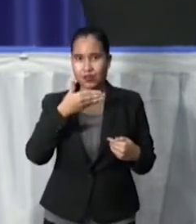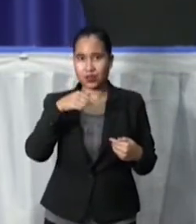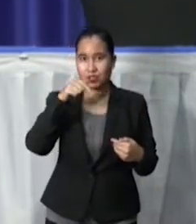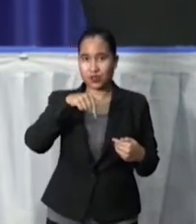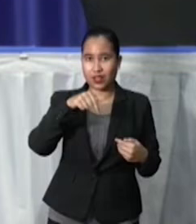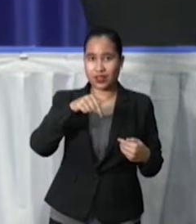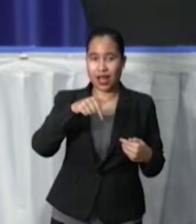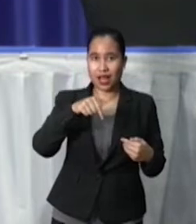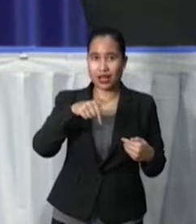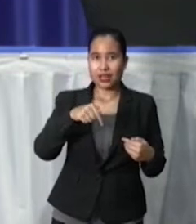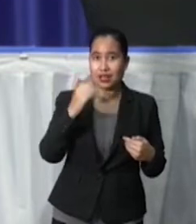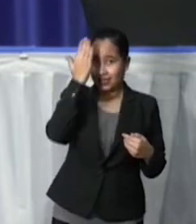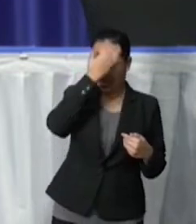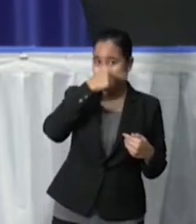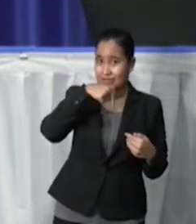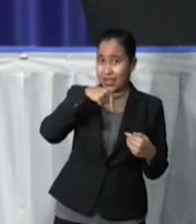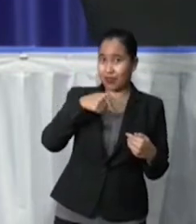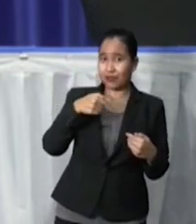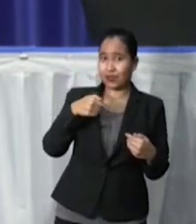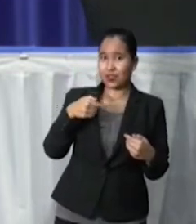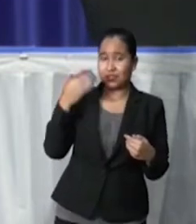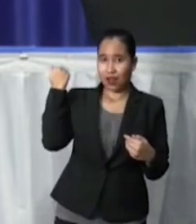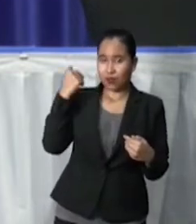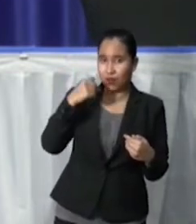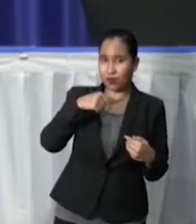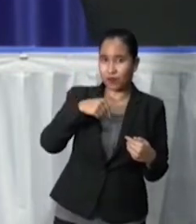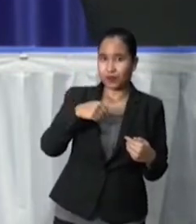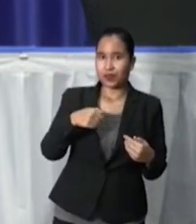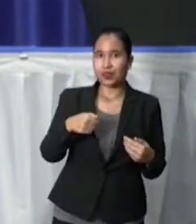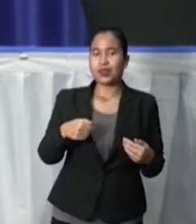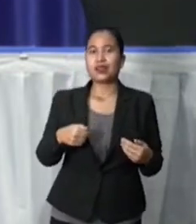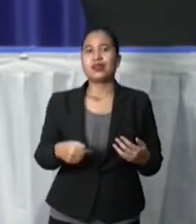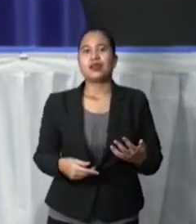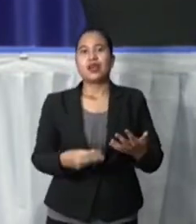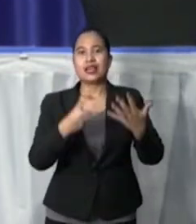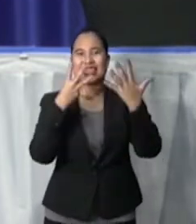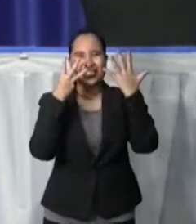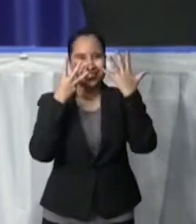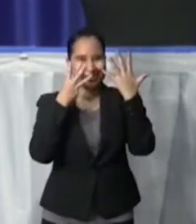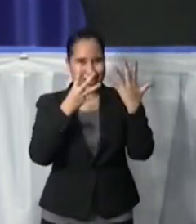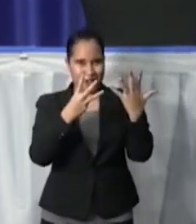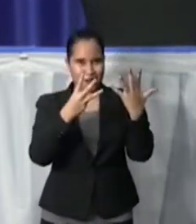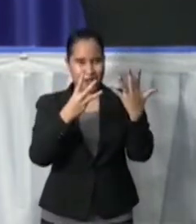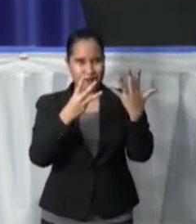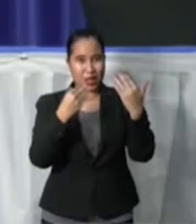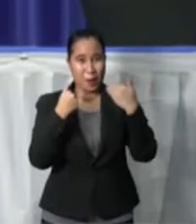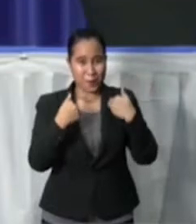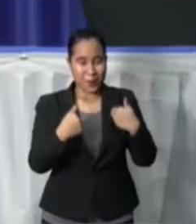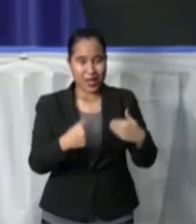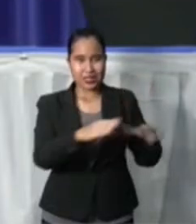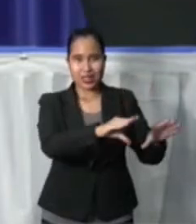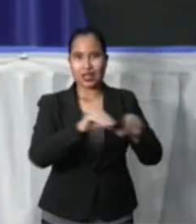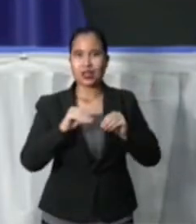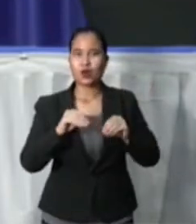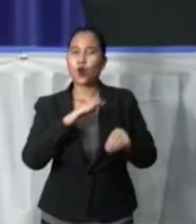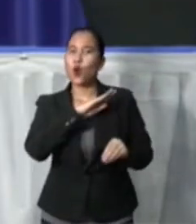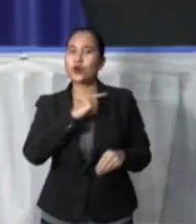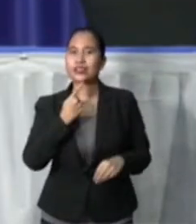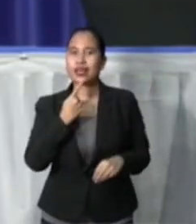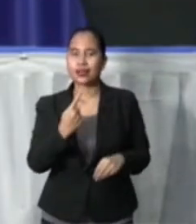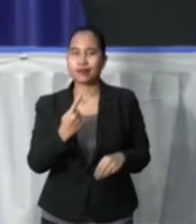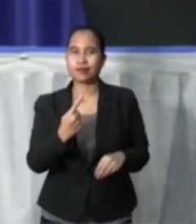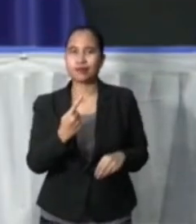woensdag 26 augustus hebben we 53 personen aangehouden. Verder kan ik u mededelen dat